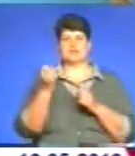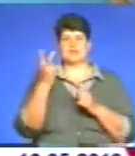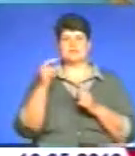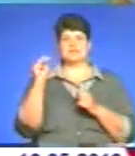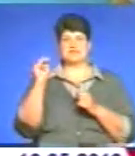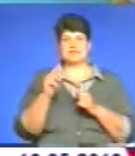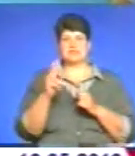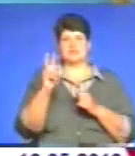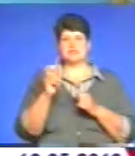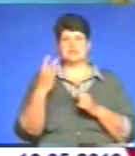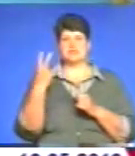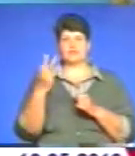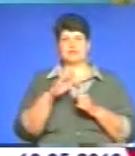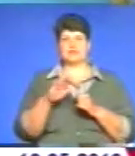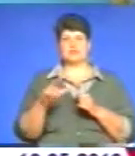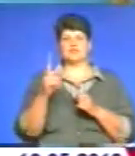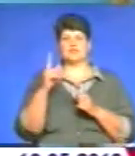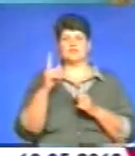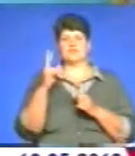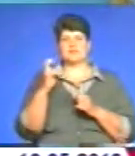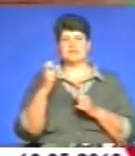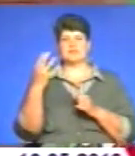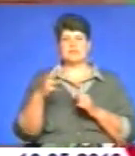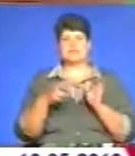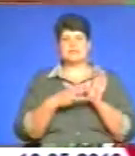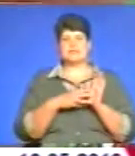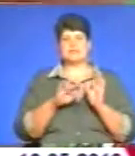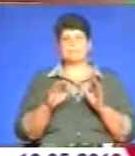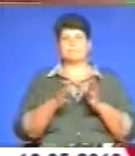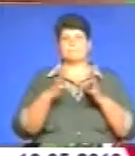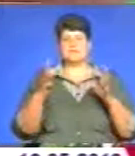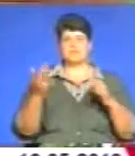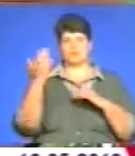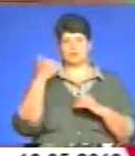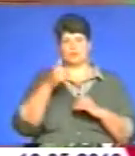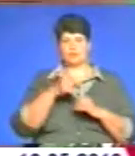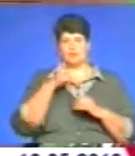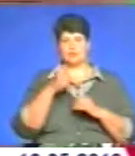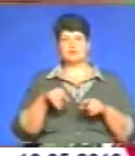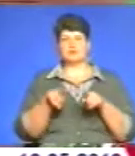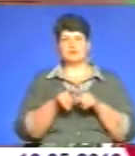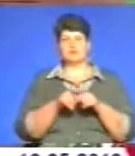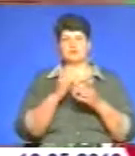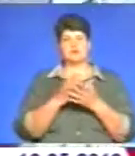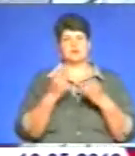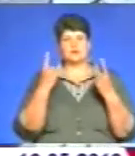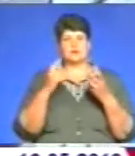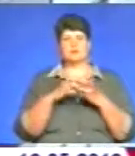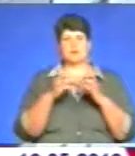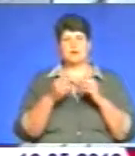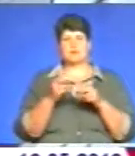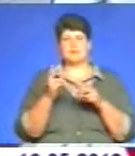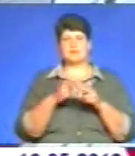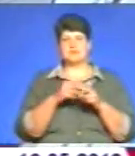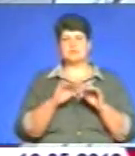дітей, що на 238 більше, ніж минулоріч. Водночас критично високим залишається рівень безпліддя. Найчастіше